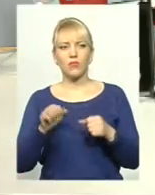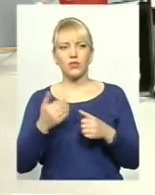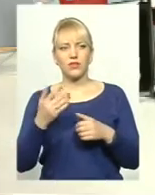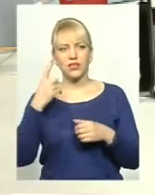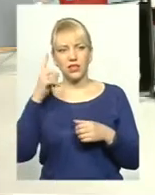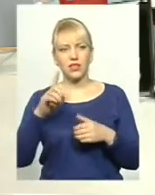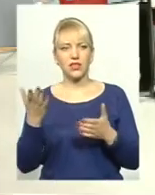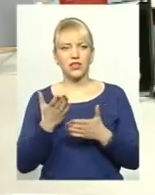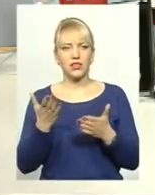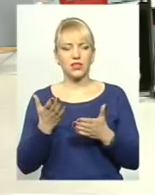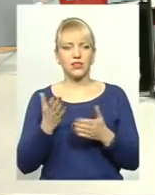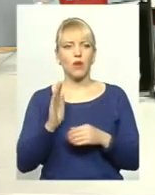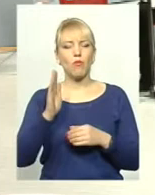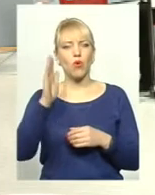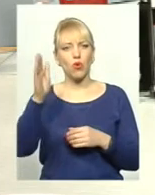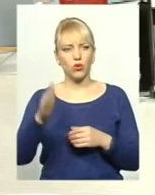прогнози?